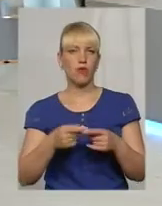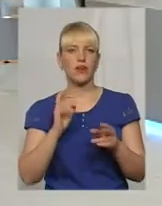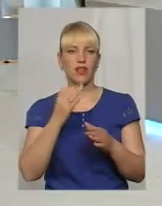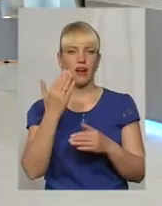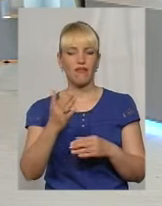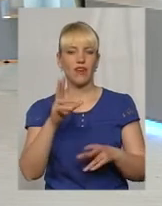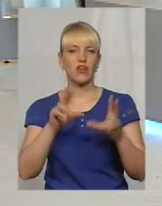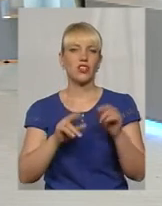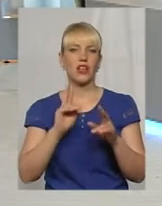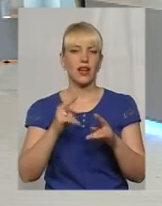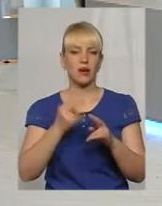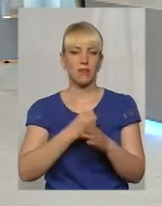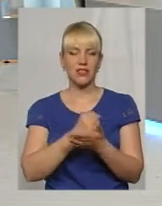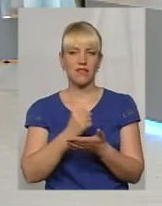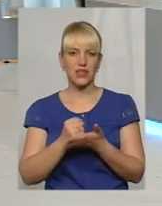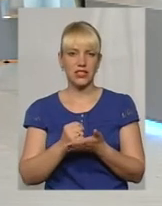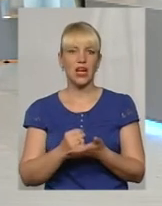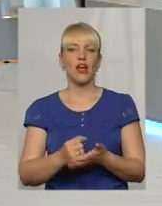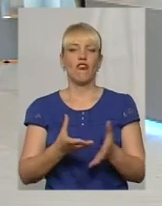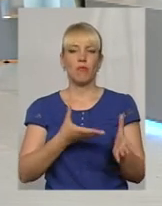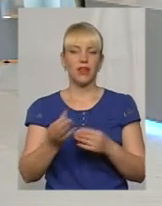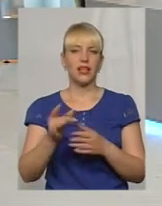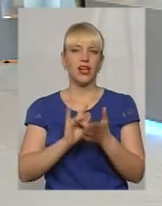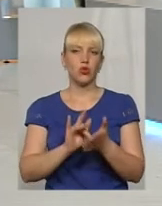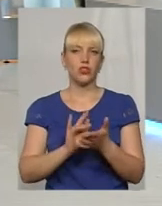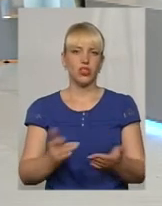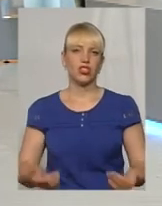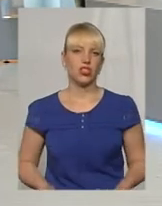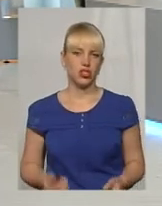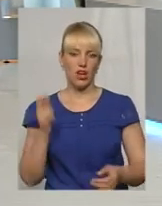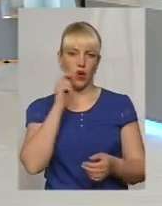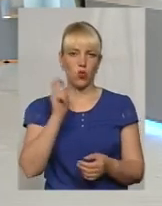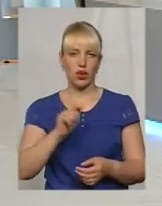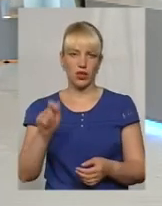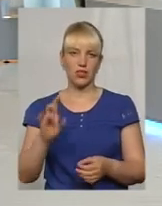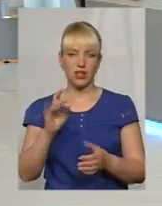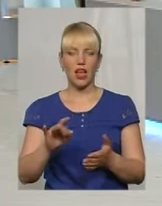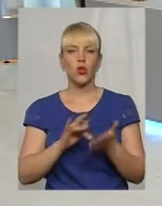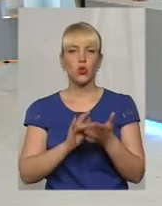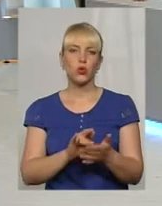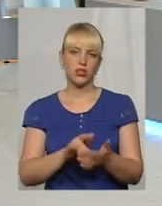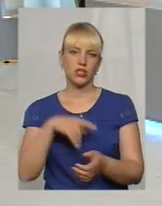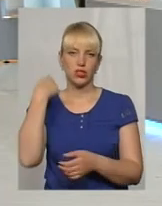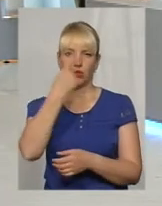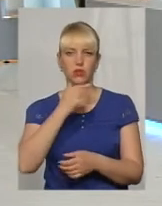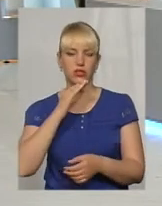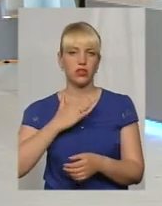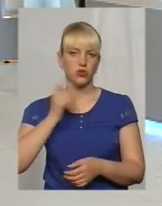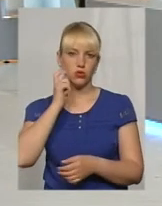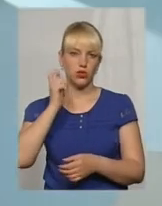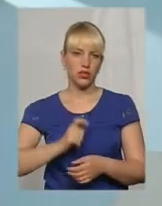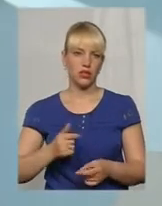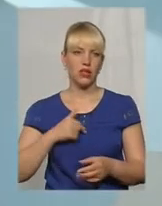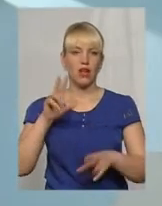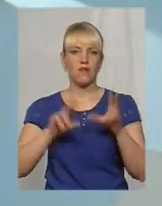туристичне життя українців і взагалі на туристичне обличчя нашої країни? Я